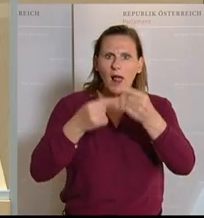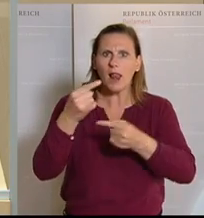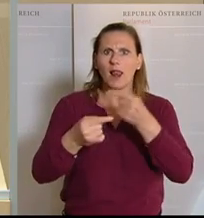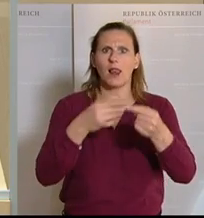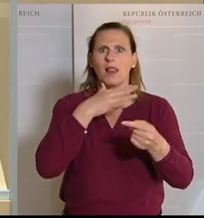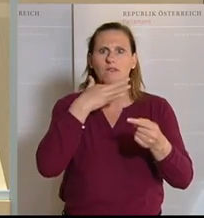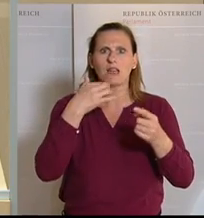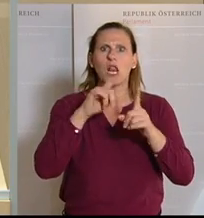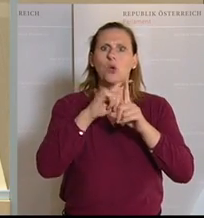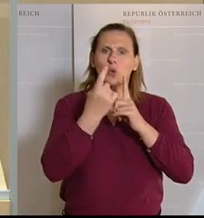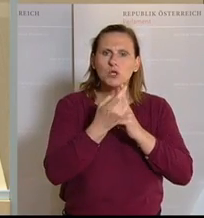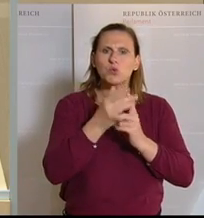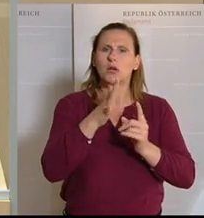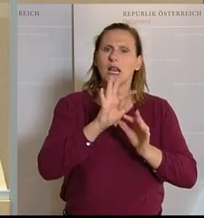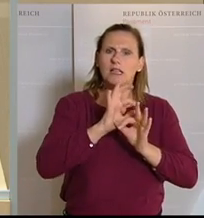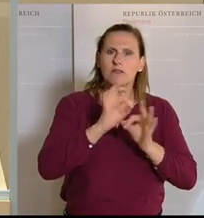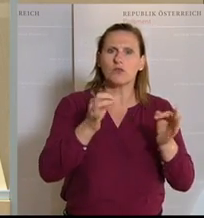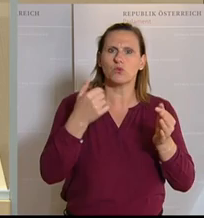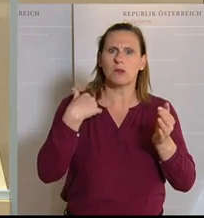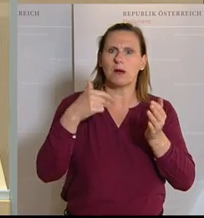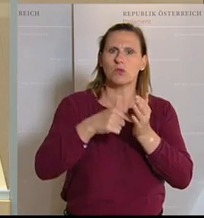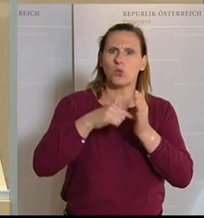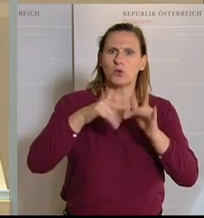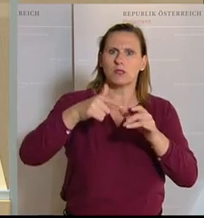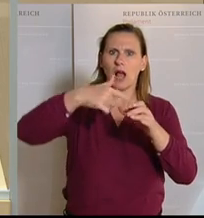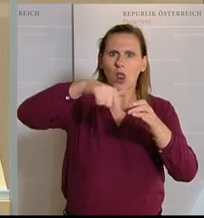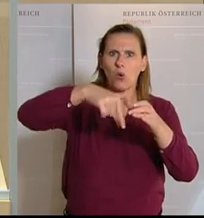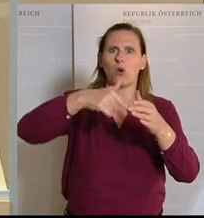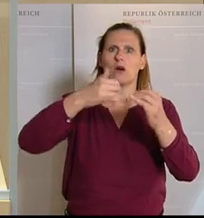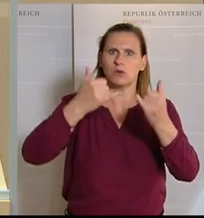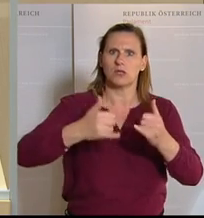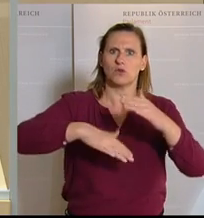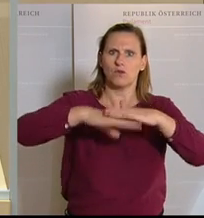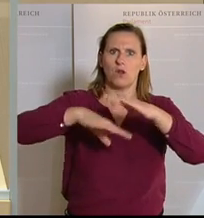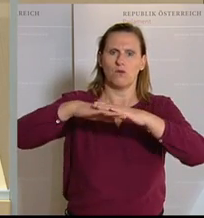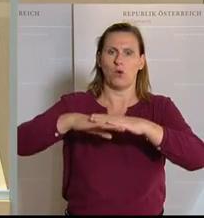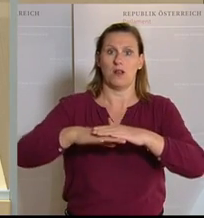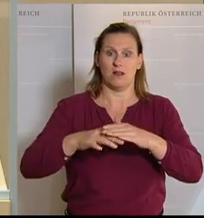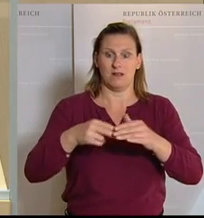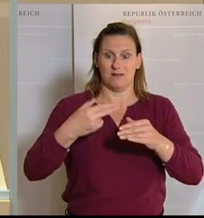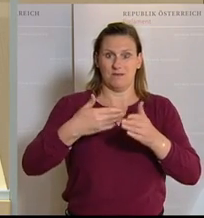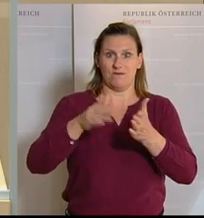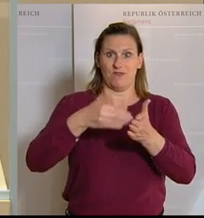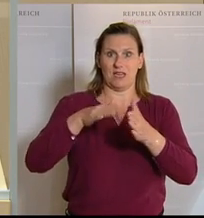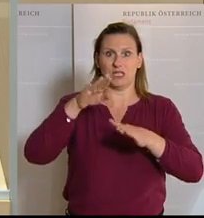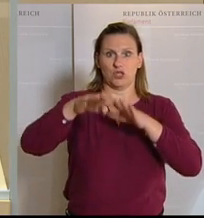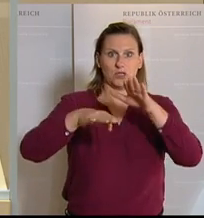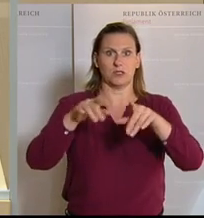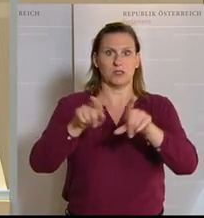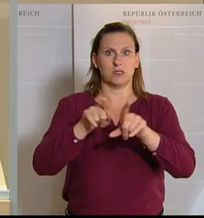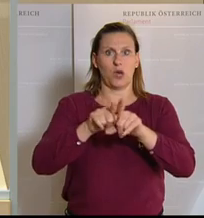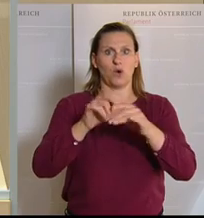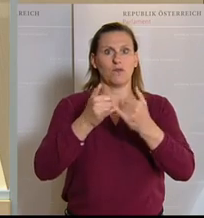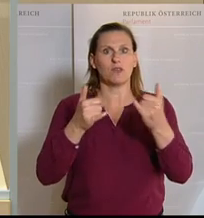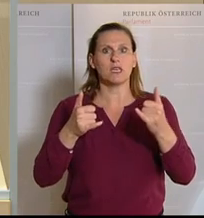in der Kultur sehr gut. Trotzdem gab es Lücken und die werden nun weiter geschlossen. Als weiterer Schritt wird der Beziehkreis für die